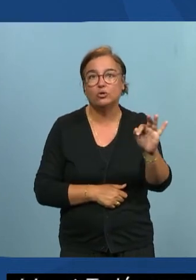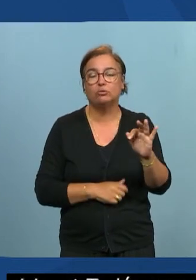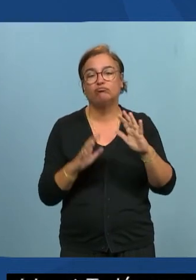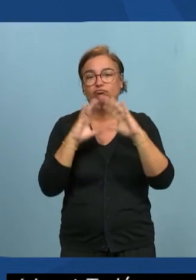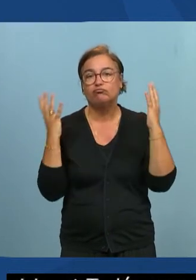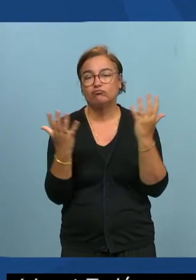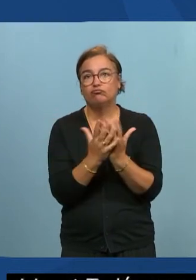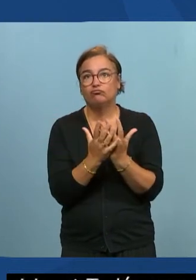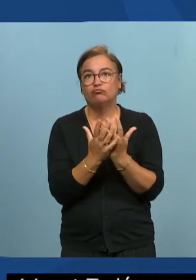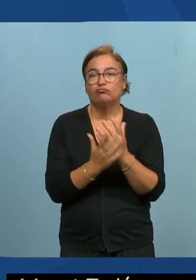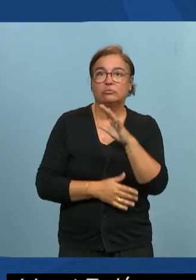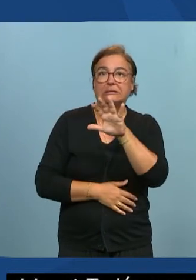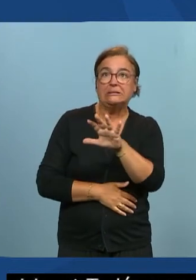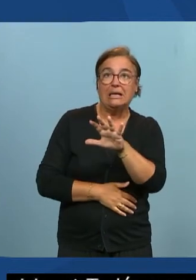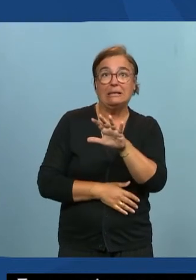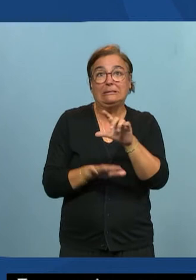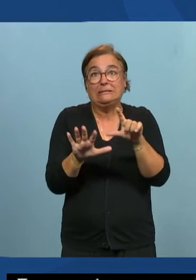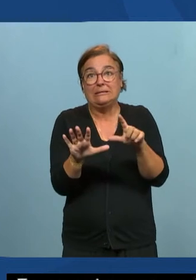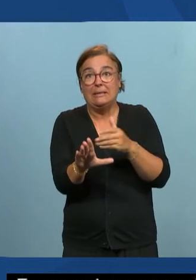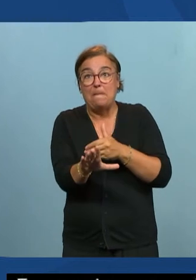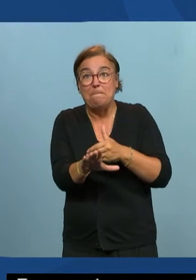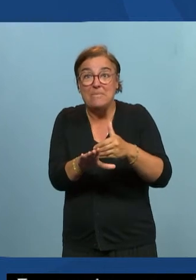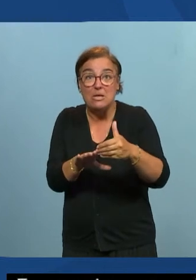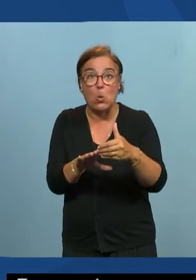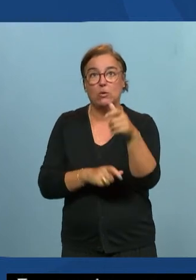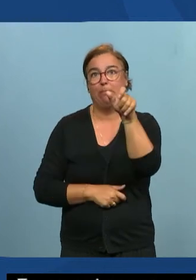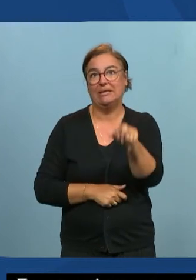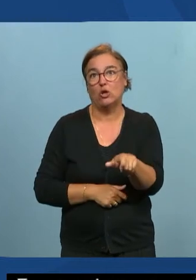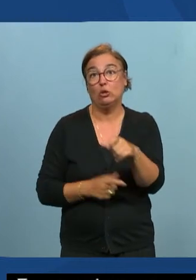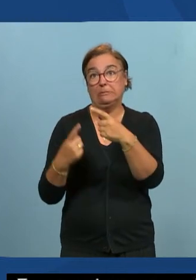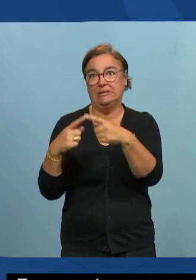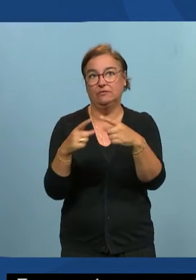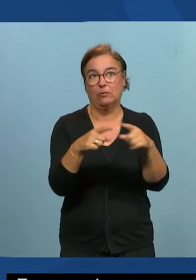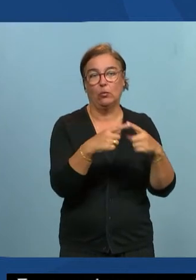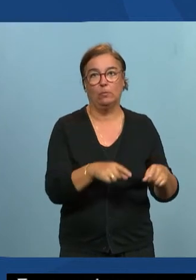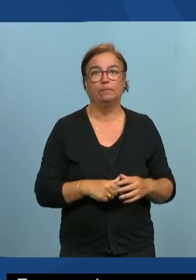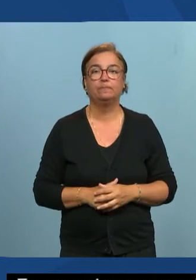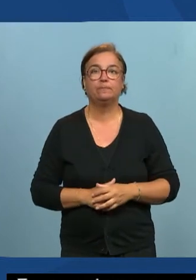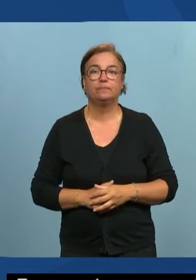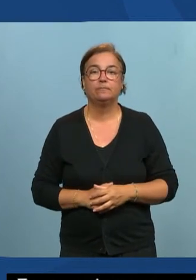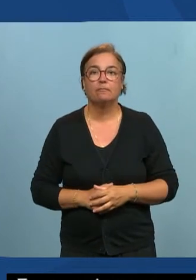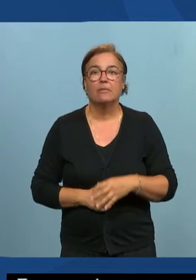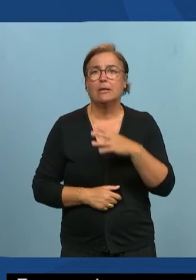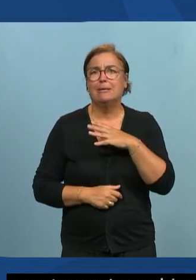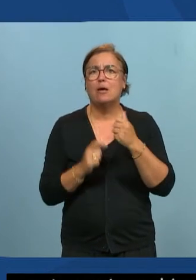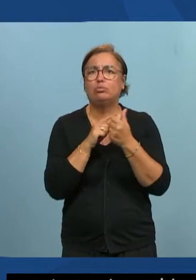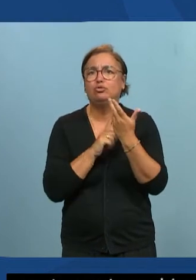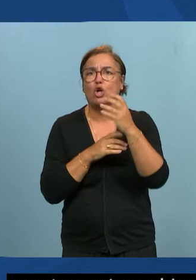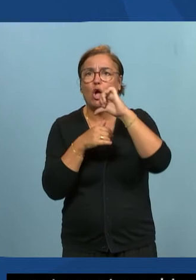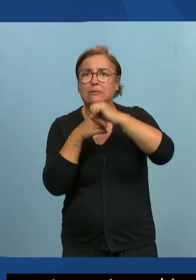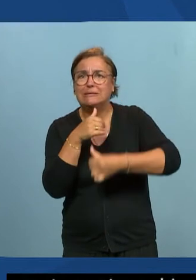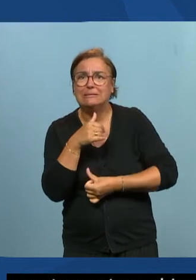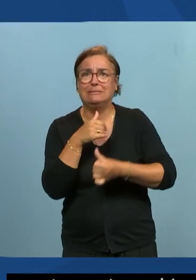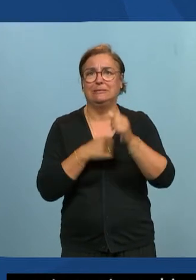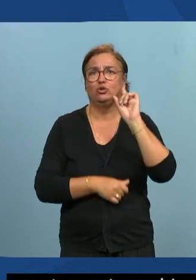aujourd'hui il y en a entre 5 et 7 millions de personnes différentes et il y a plusieurs types de surdité